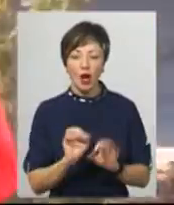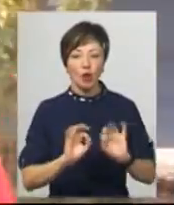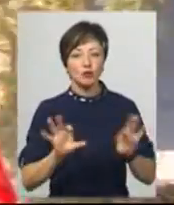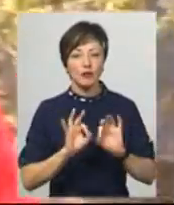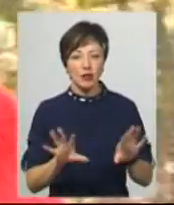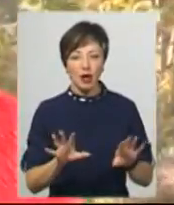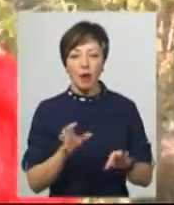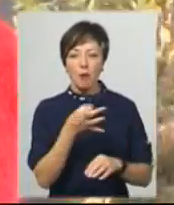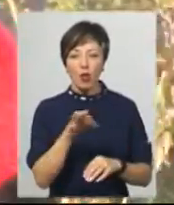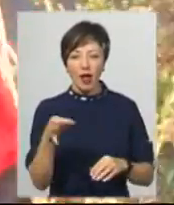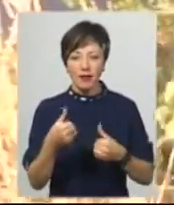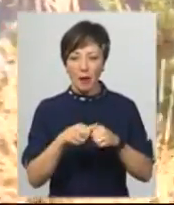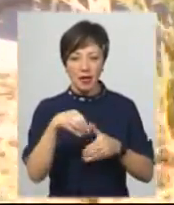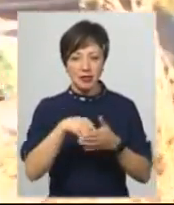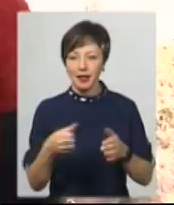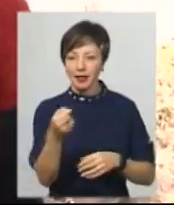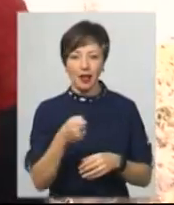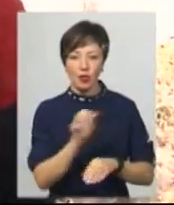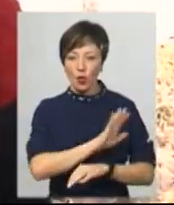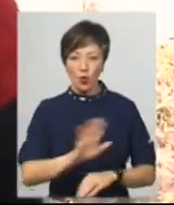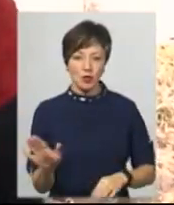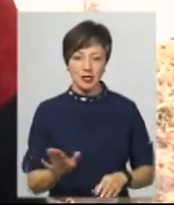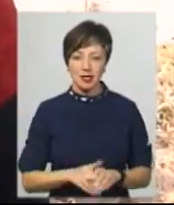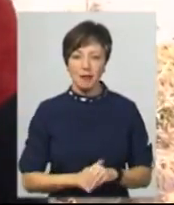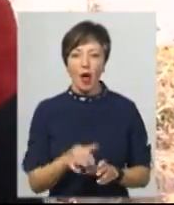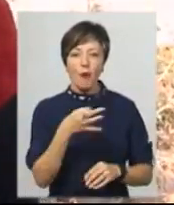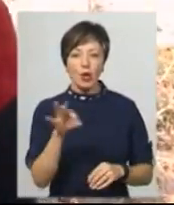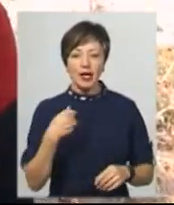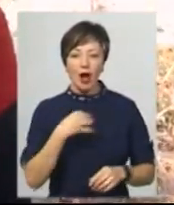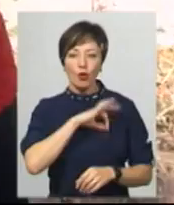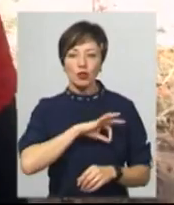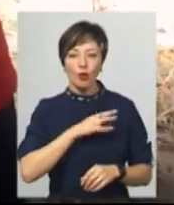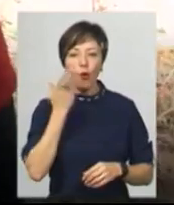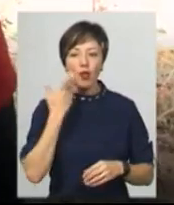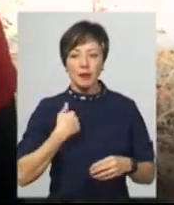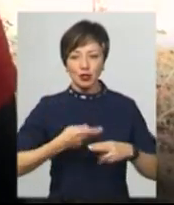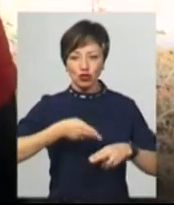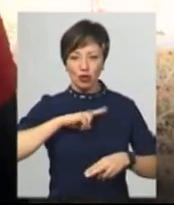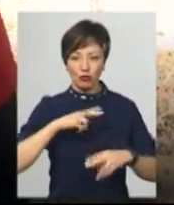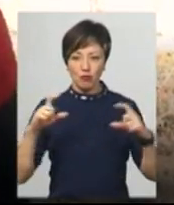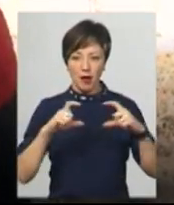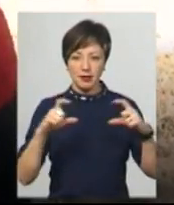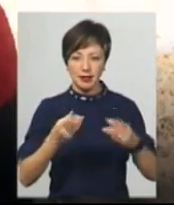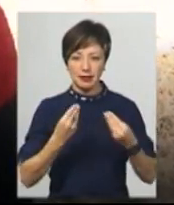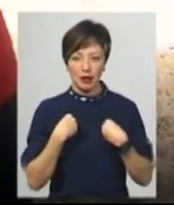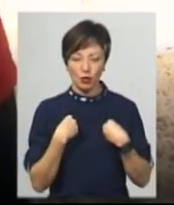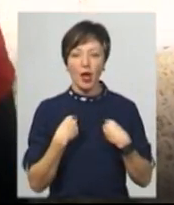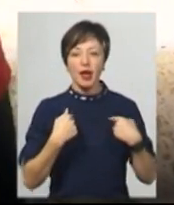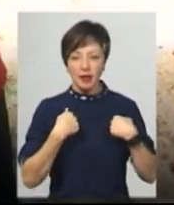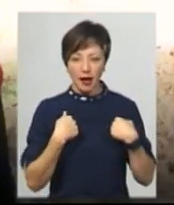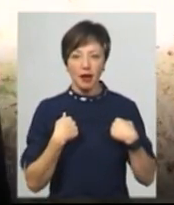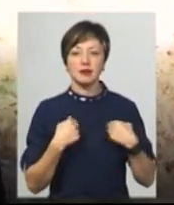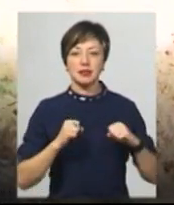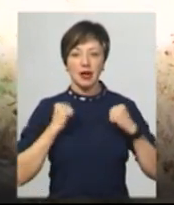розповідає, що монети у гаманці не носить. Монетами я користуюсь, як мені дадуть з дочу в магазині. То я